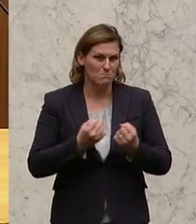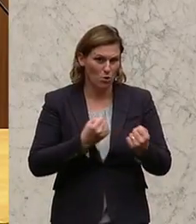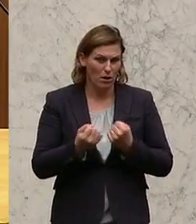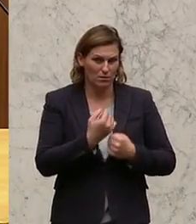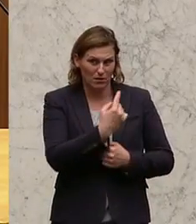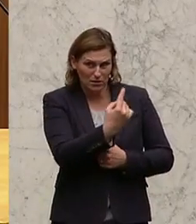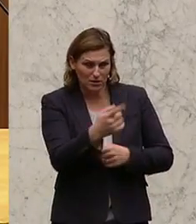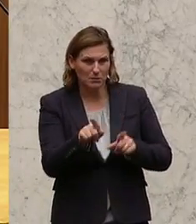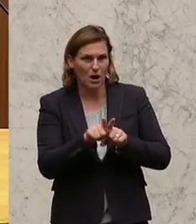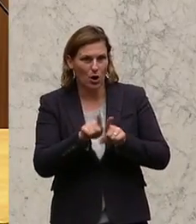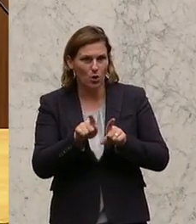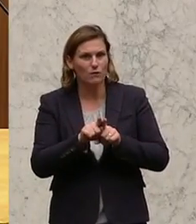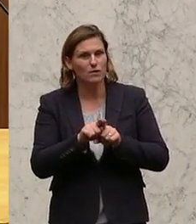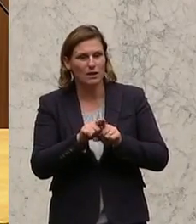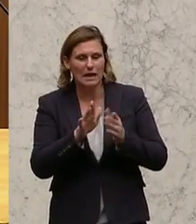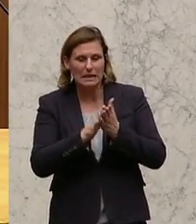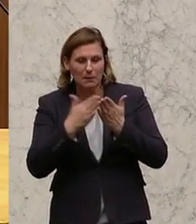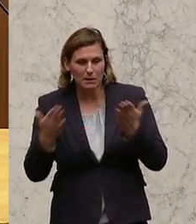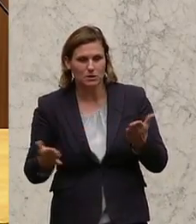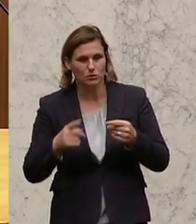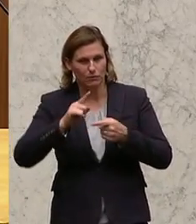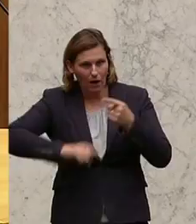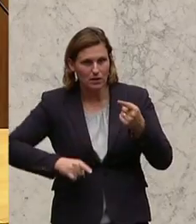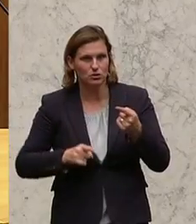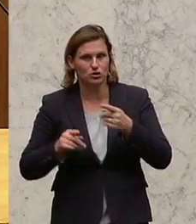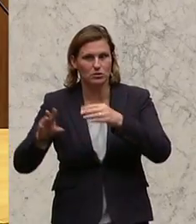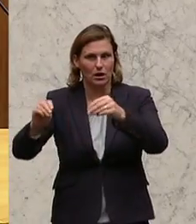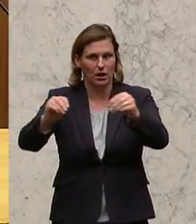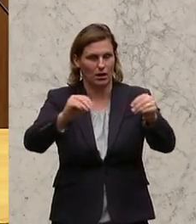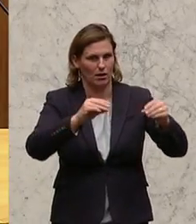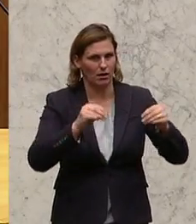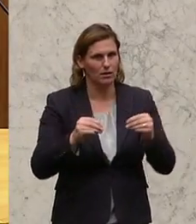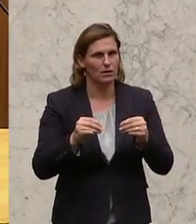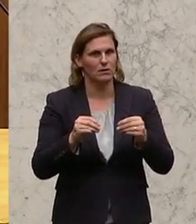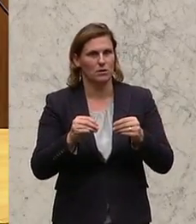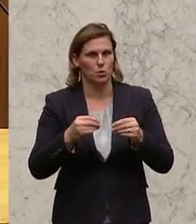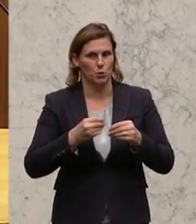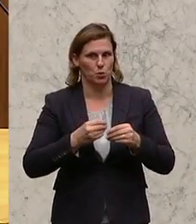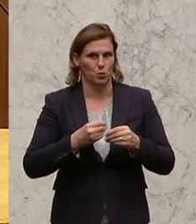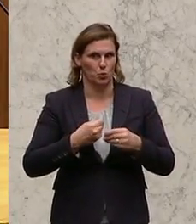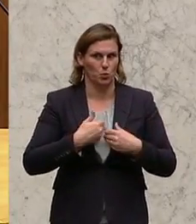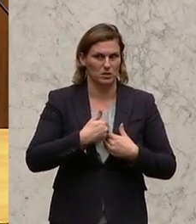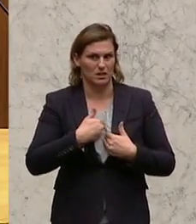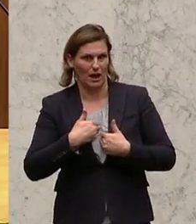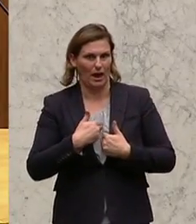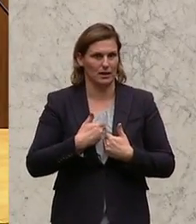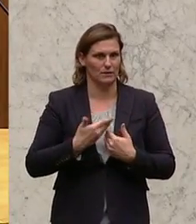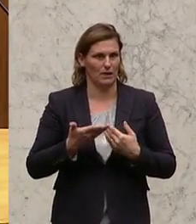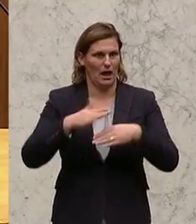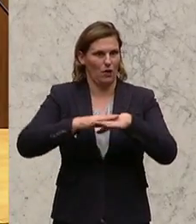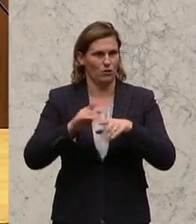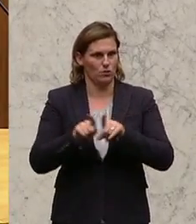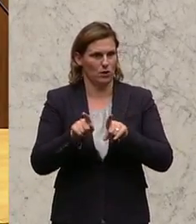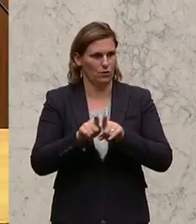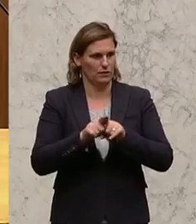auch verantwortlich dafür, dass falsche Interpretationen herumschwirren, dass dadurch die Unsicherheit steigt und die Polarisierung zunimmt. Und das wird